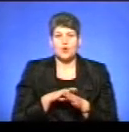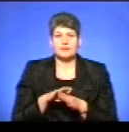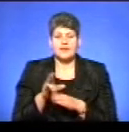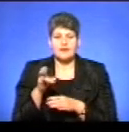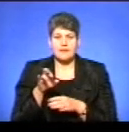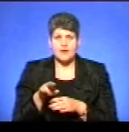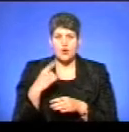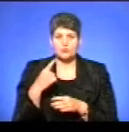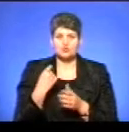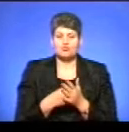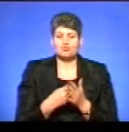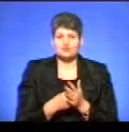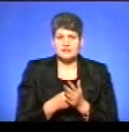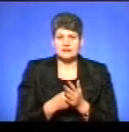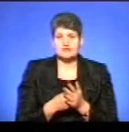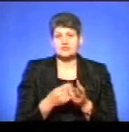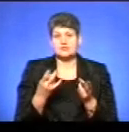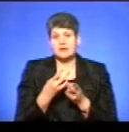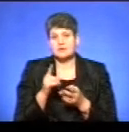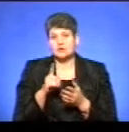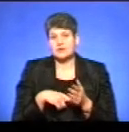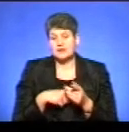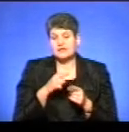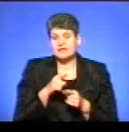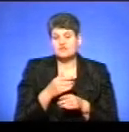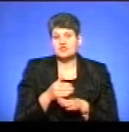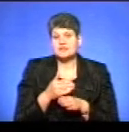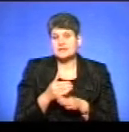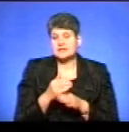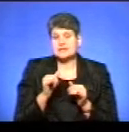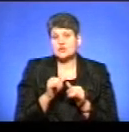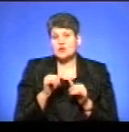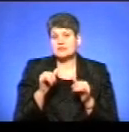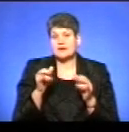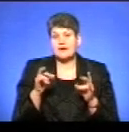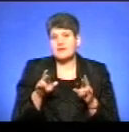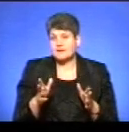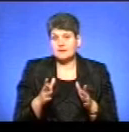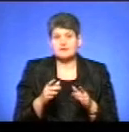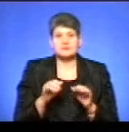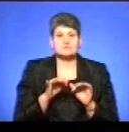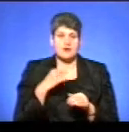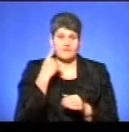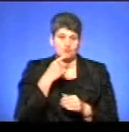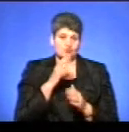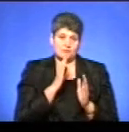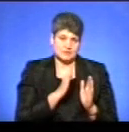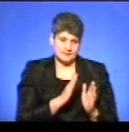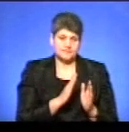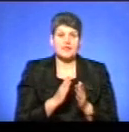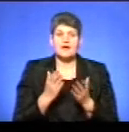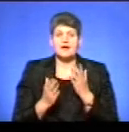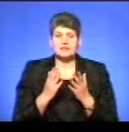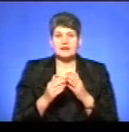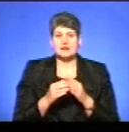обласного бюджету. Чи варто довіряти їй в частині зростання? Справа особиста. Але все ж